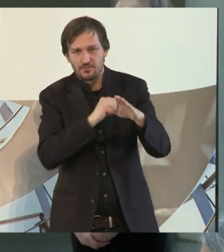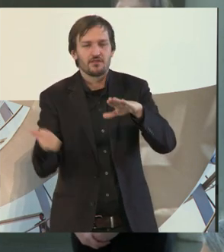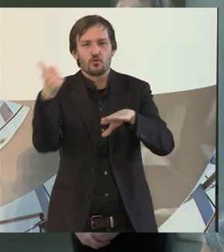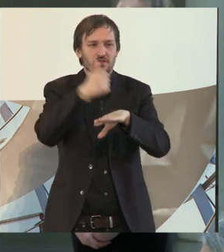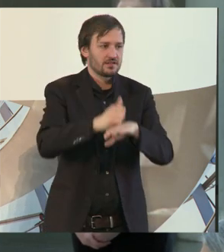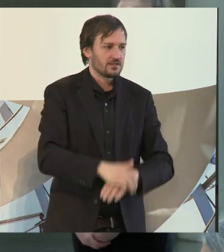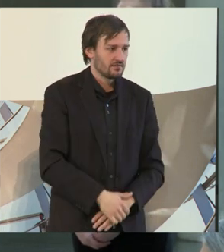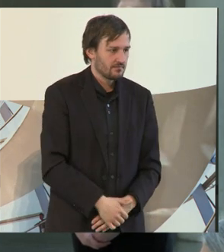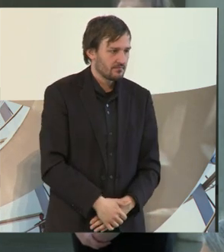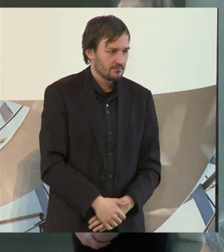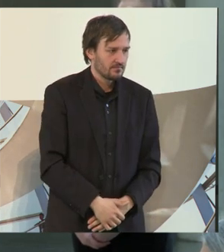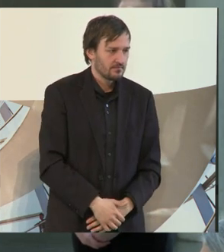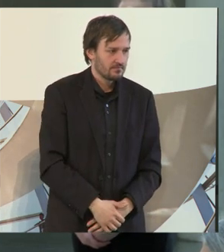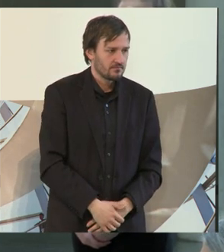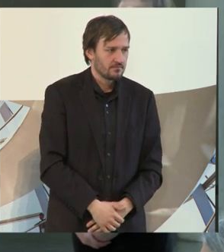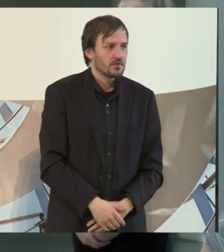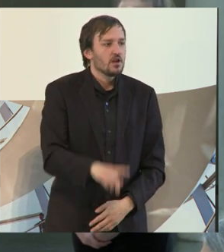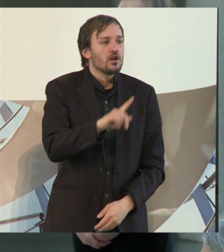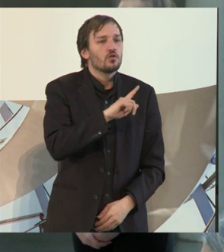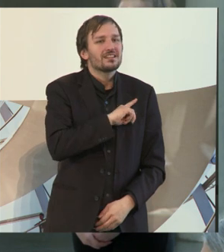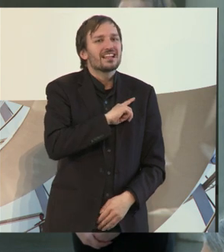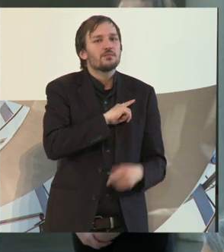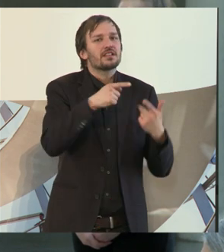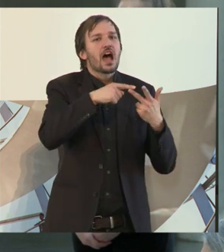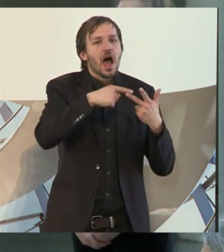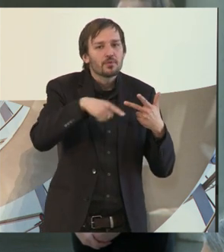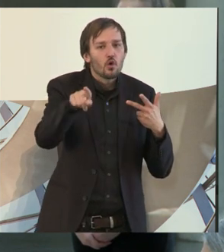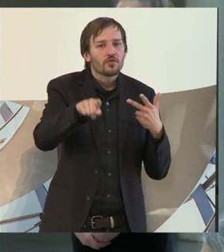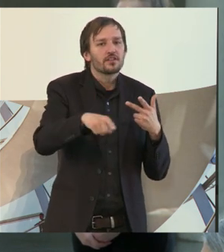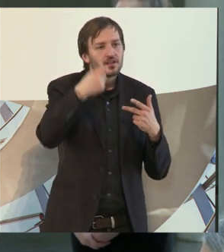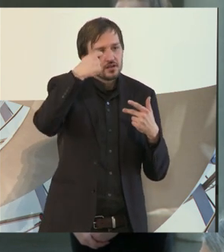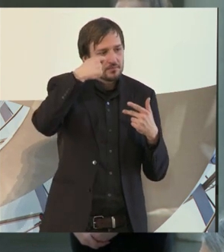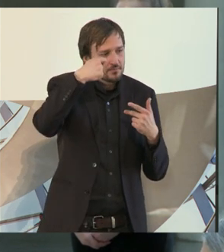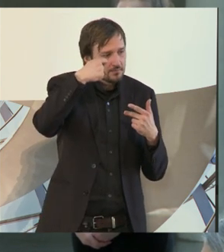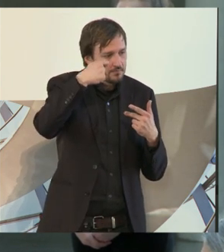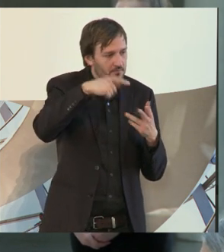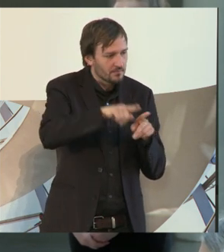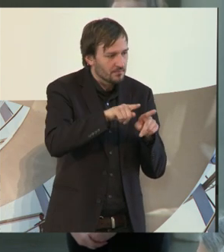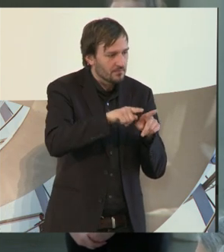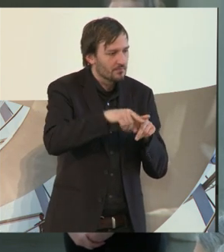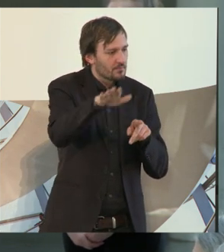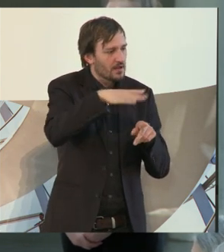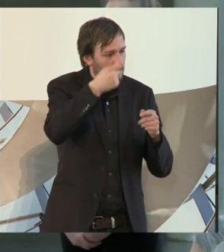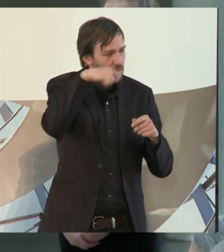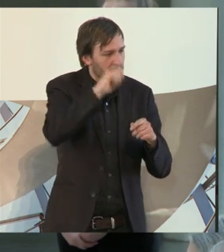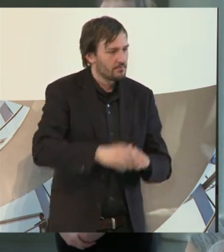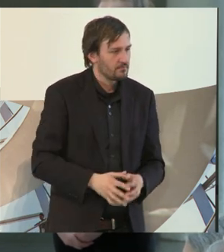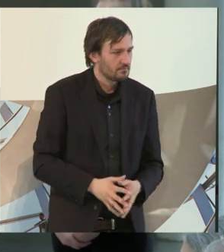und Abgeordneter vom Land.